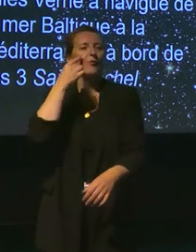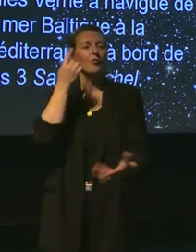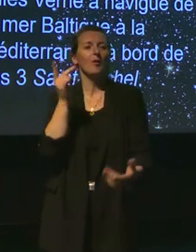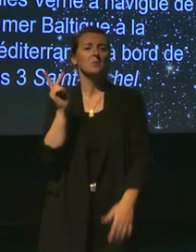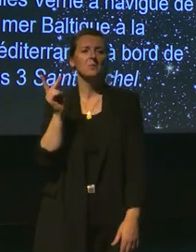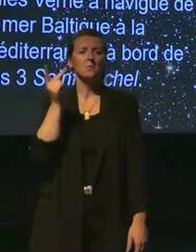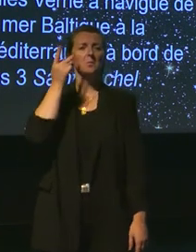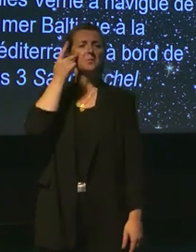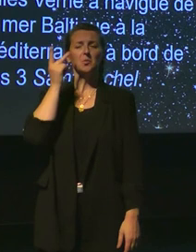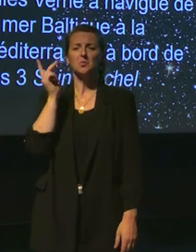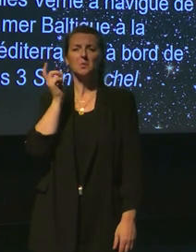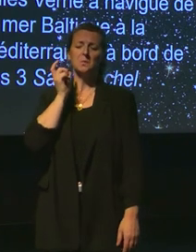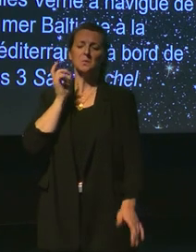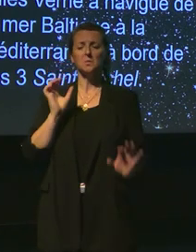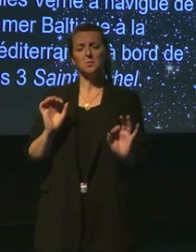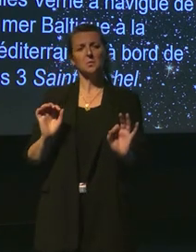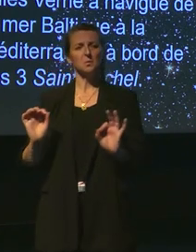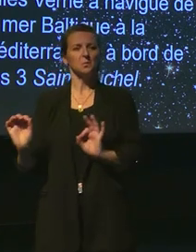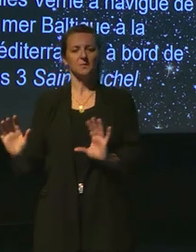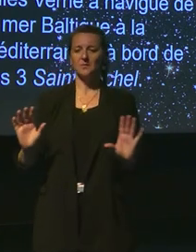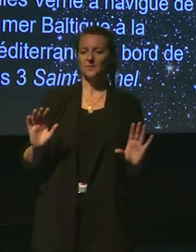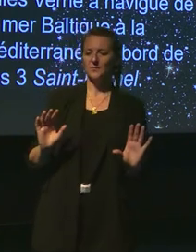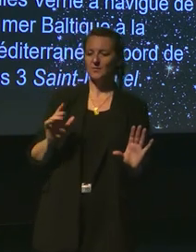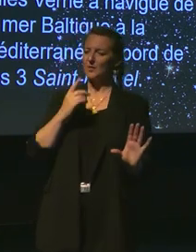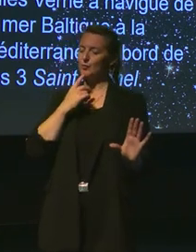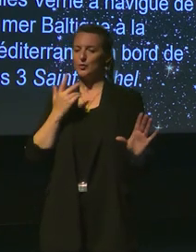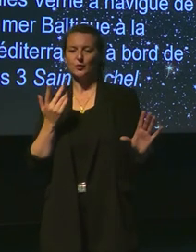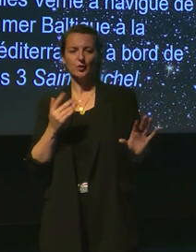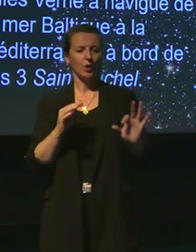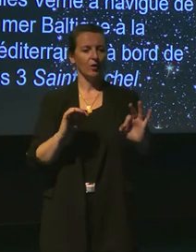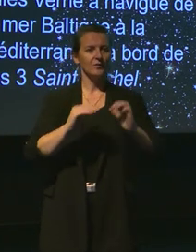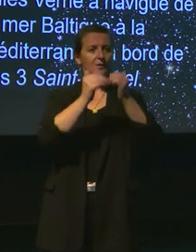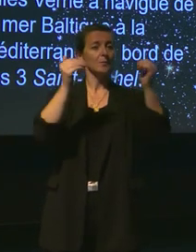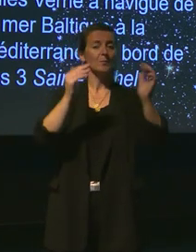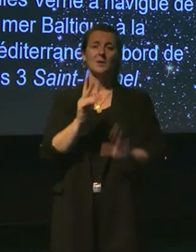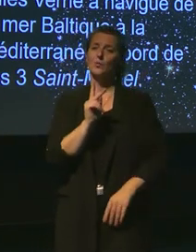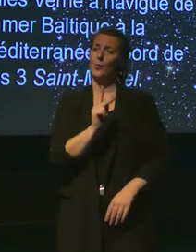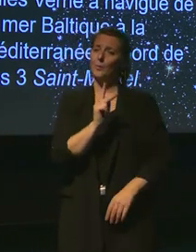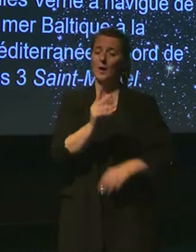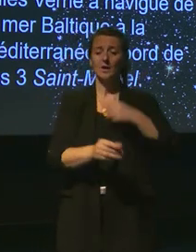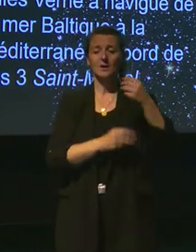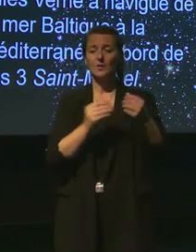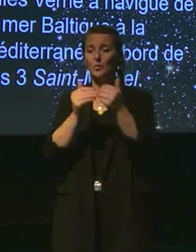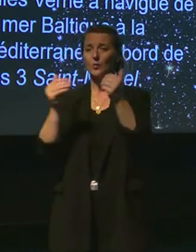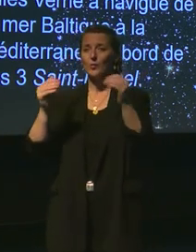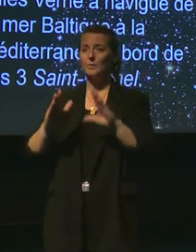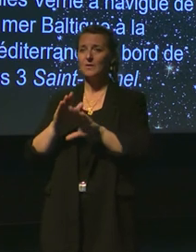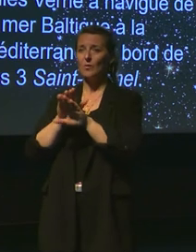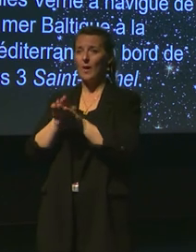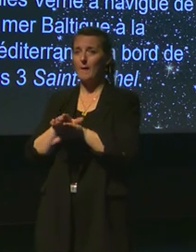bien, bien rassi, si je peux dire, à la fois dans sa maison de Paris ou dans celle d'Amiens, ensuite.